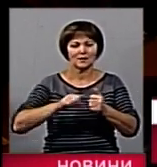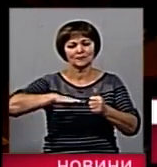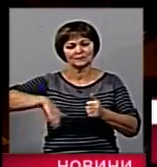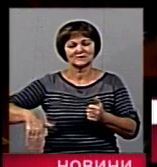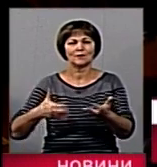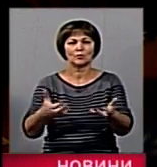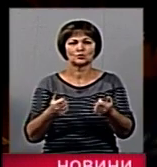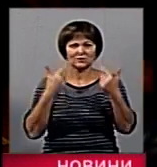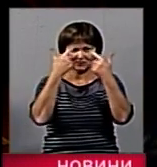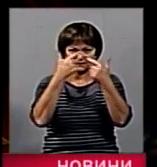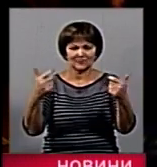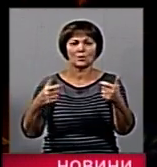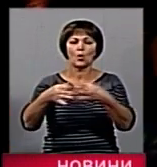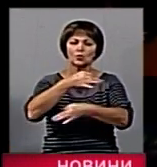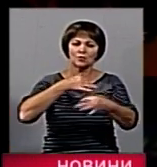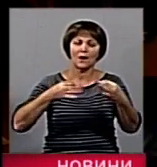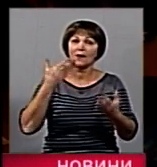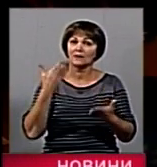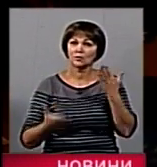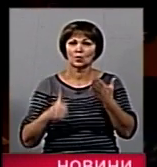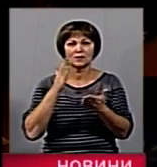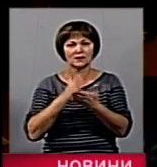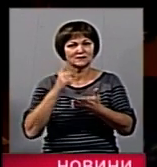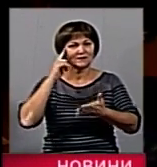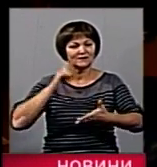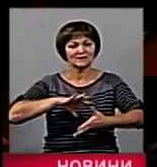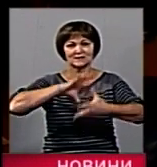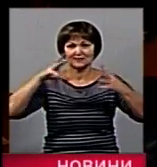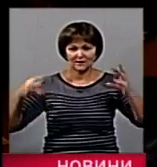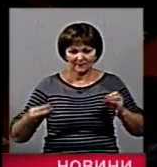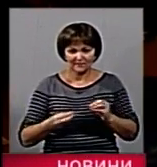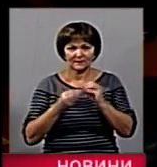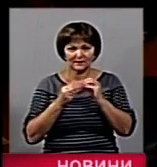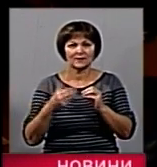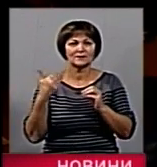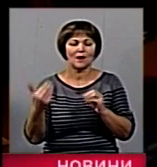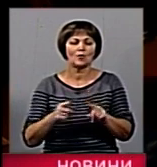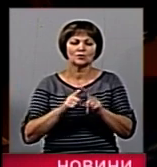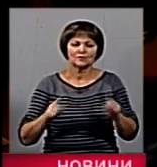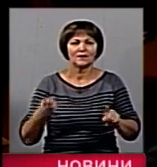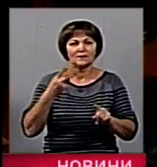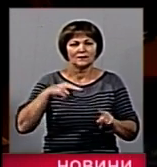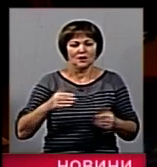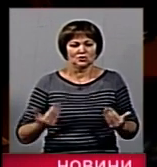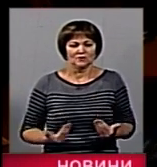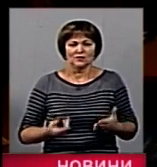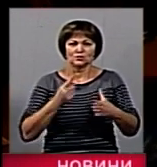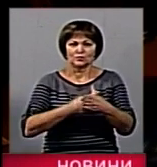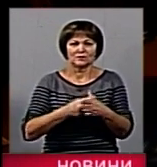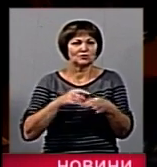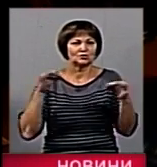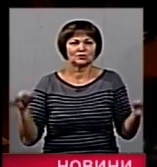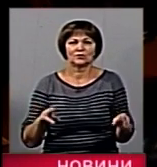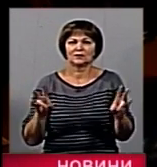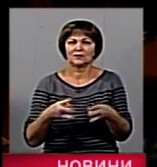отримання інформації, консультації, якщо вже є весь необхідний пакет документів, а там особливо для житлової субсидії не треба нічого, тільки